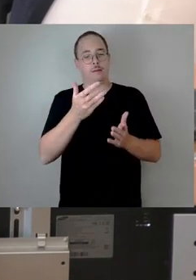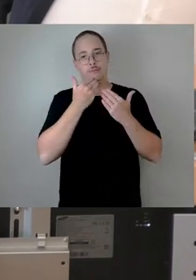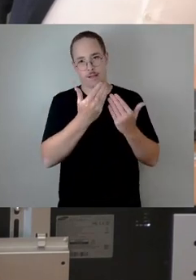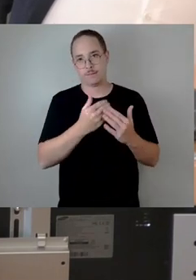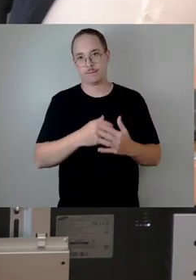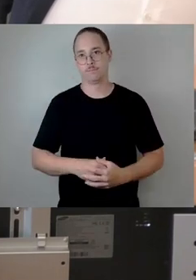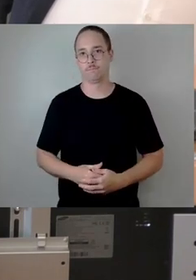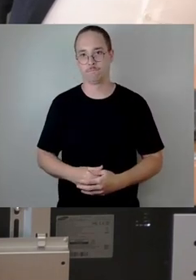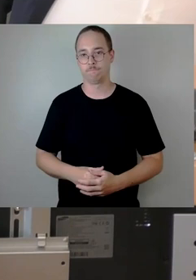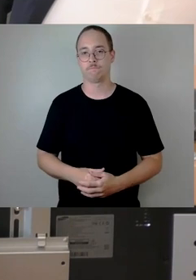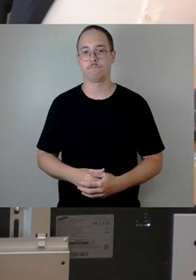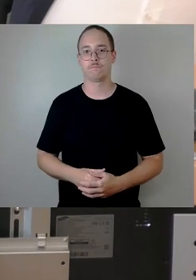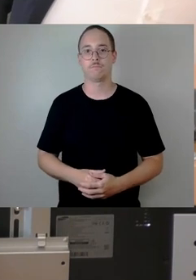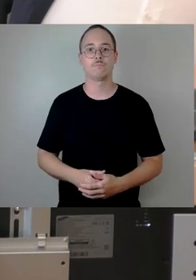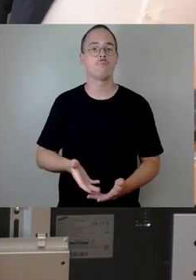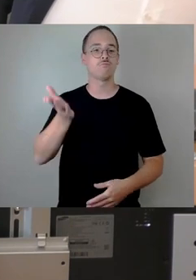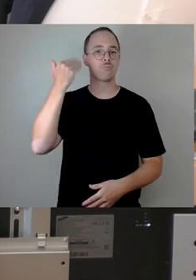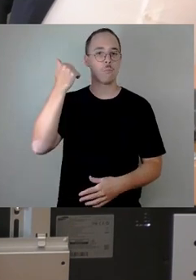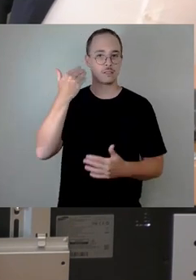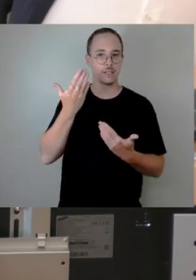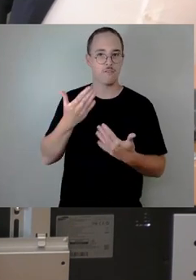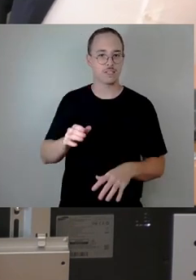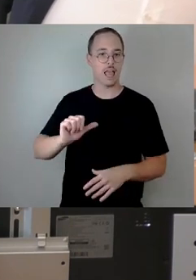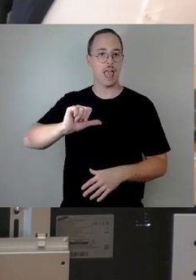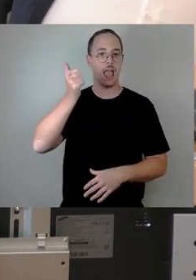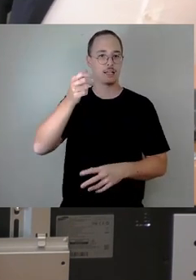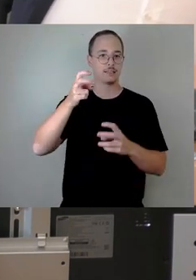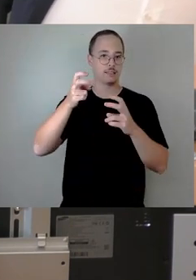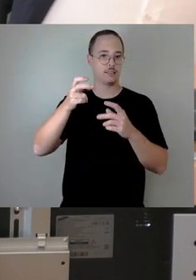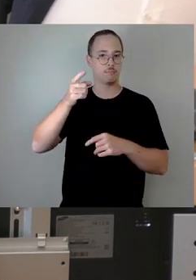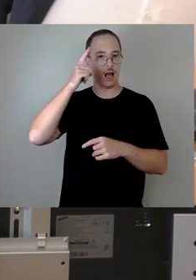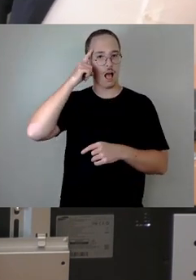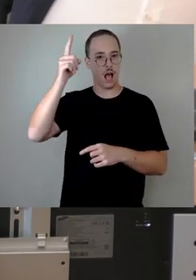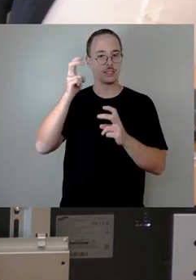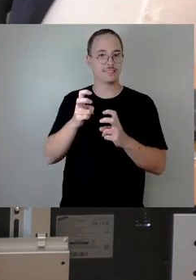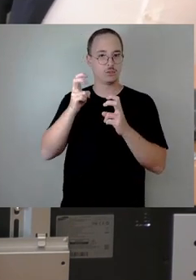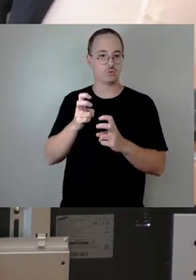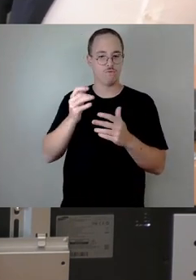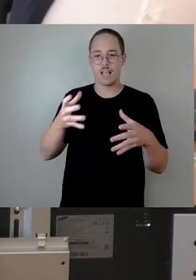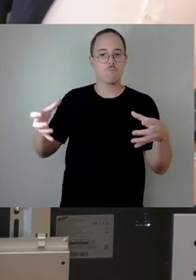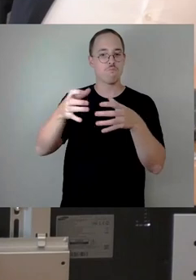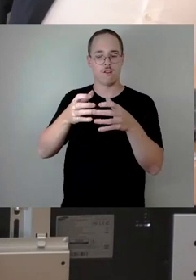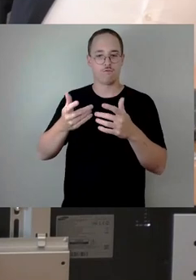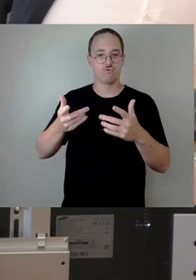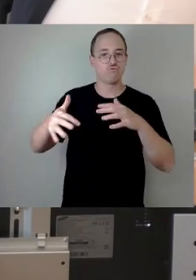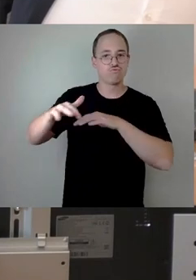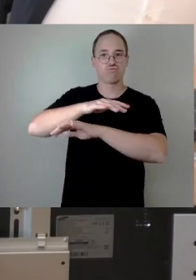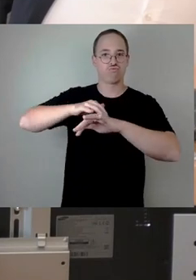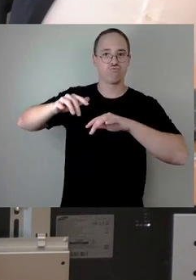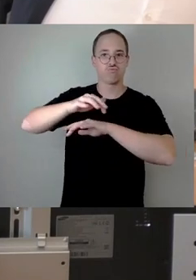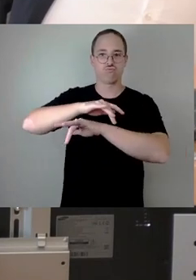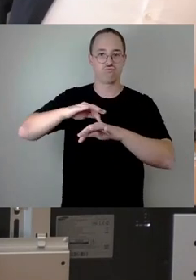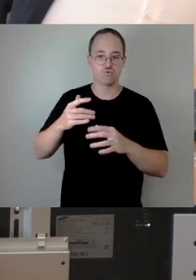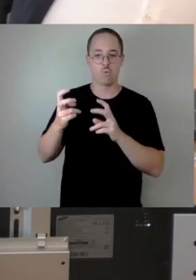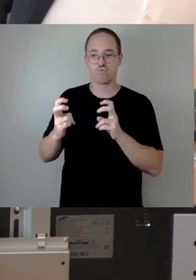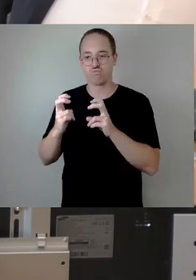ersten Ratssitzung gemeinschaftlich zu einem Ghetto-Ghetto eingeladen haben. Das haben wir diesmal jetzt so nicht vorgesehen, weil wir, und